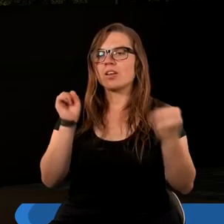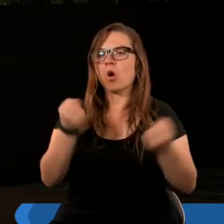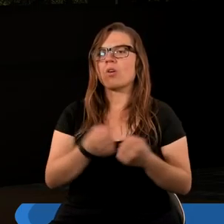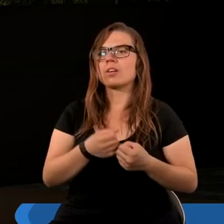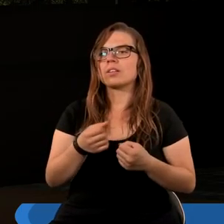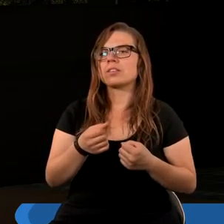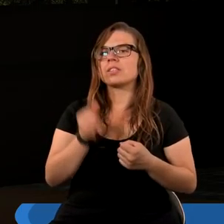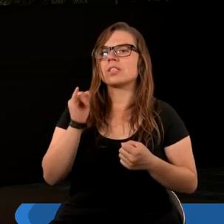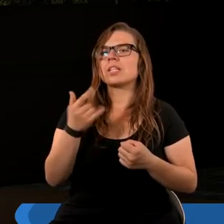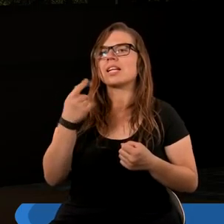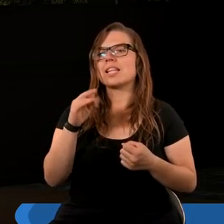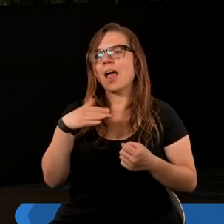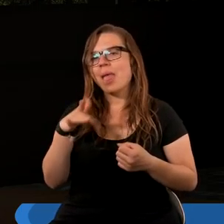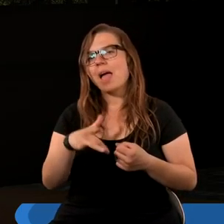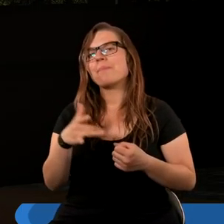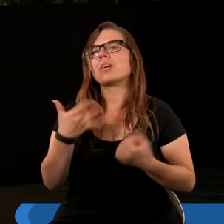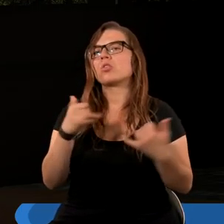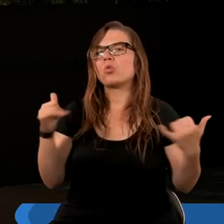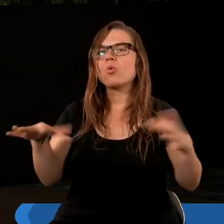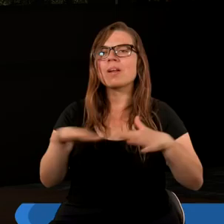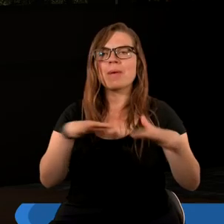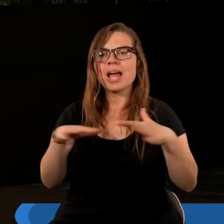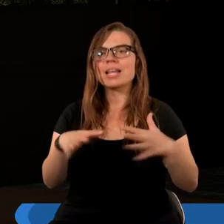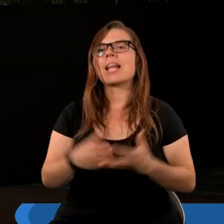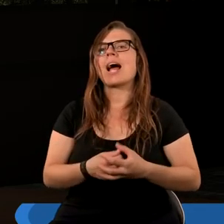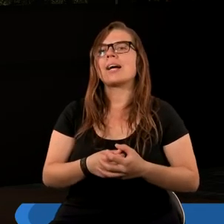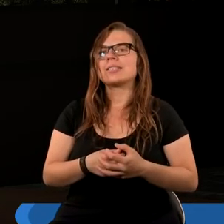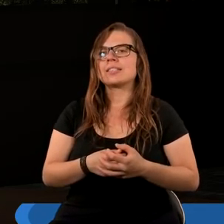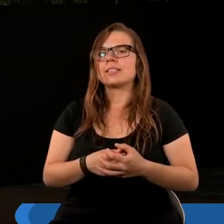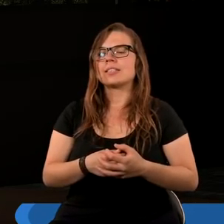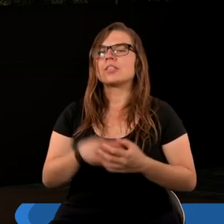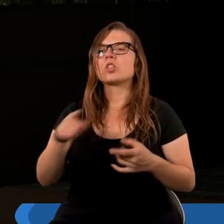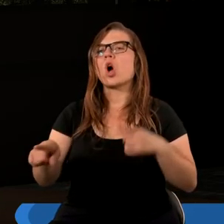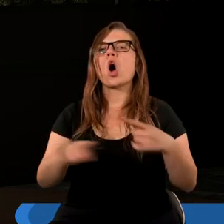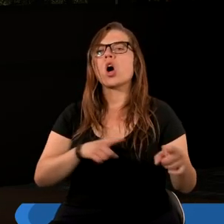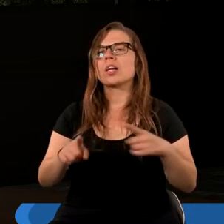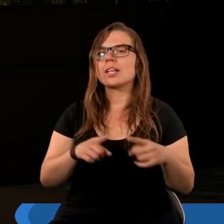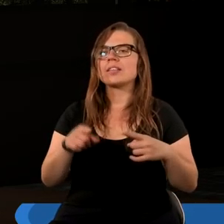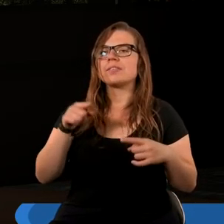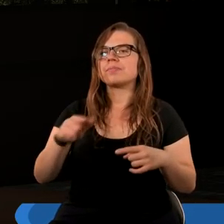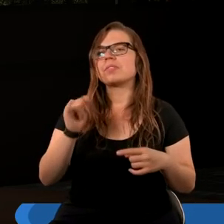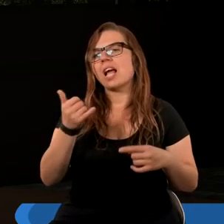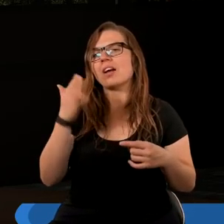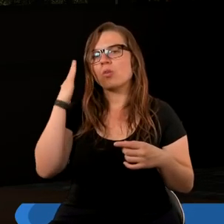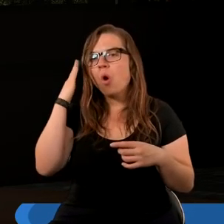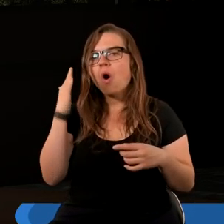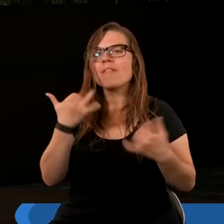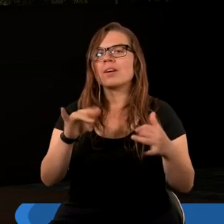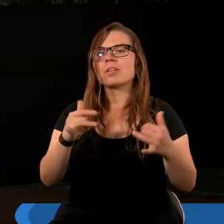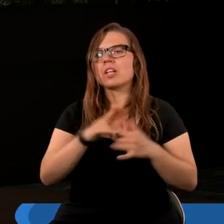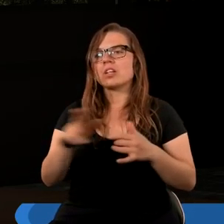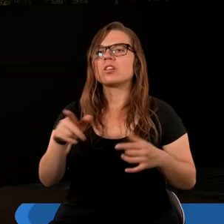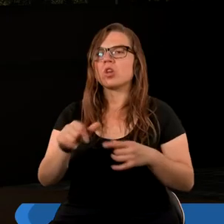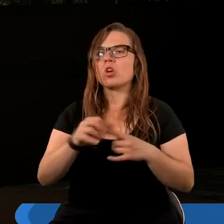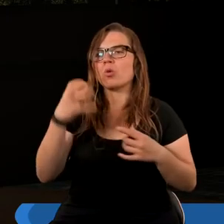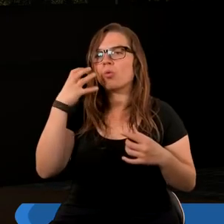i diademy w różnych miejscach, co oznacza, jak już wiemy, głowy czy rogi